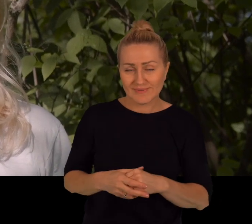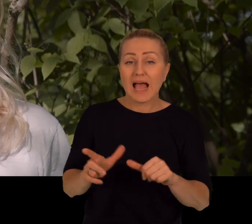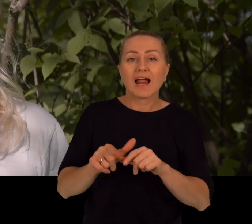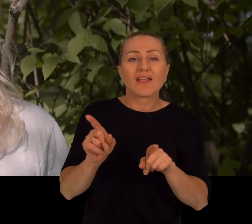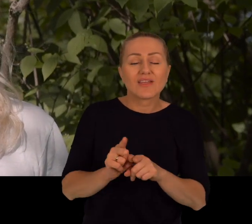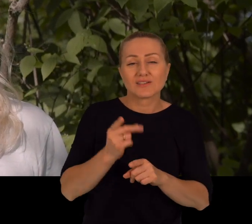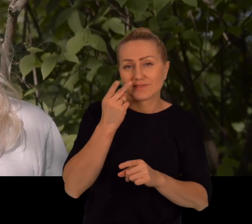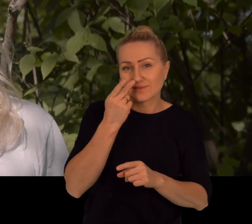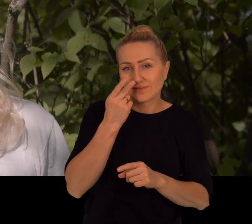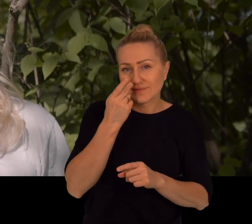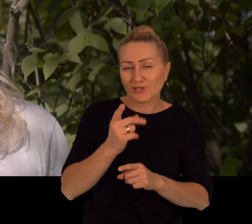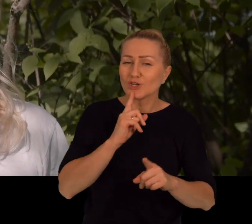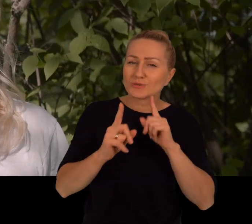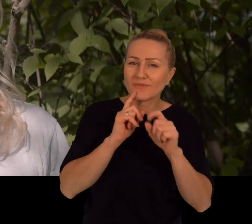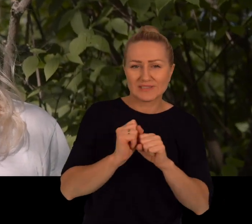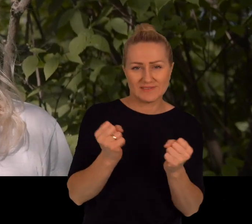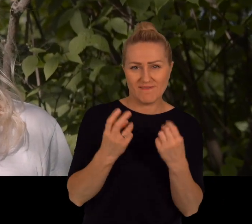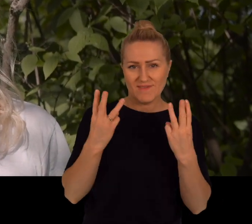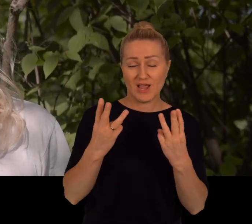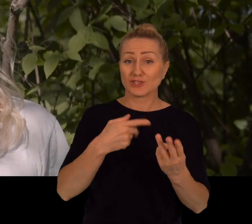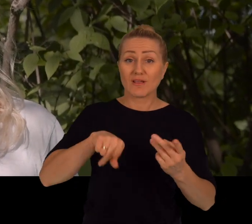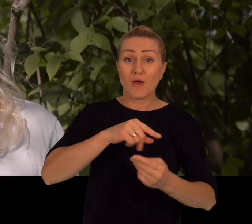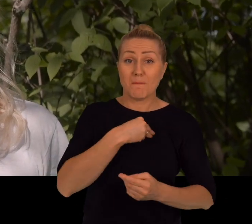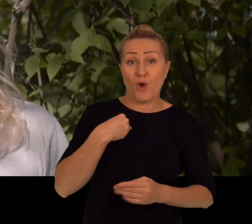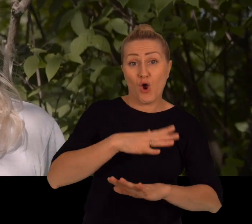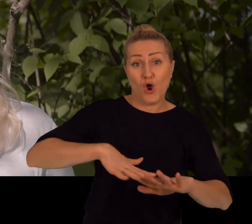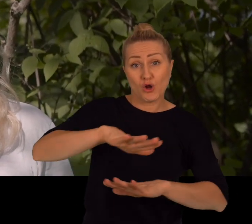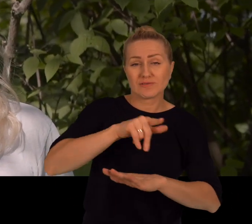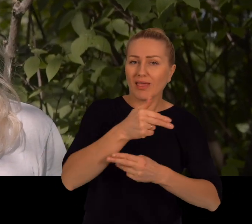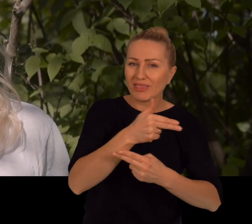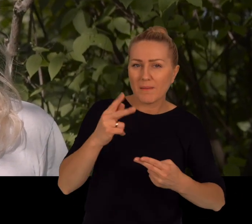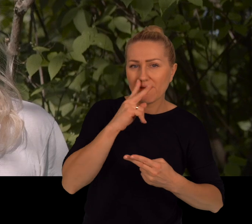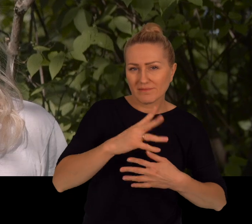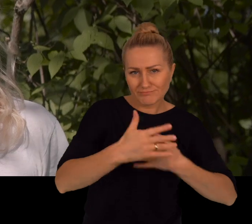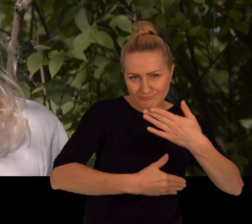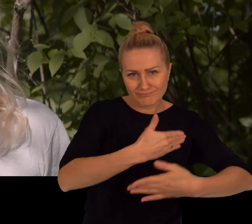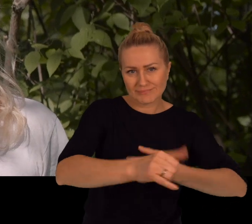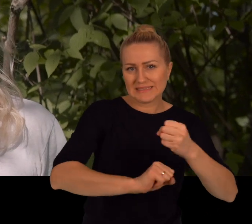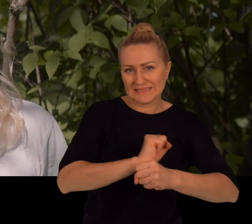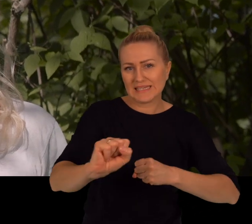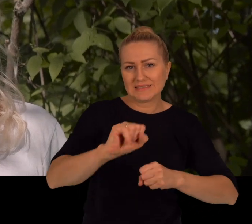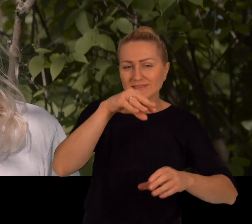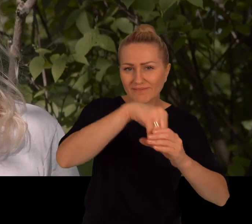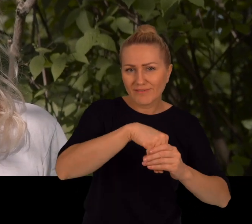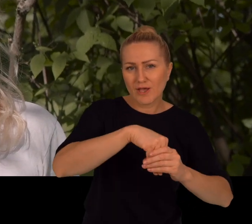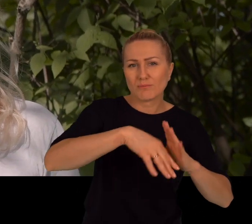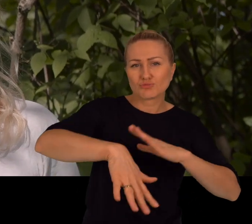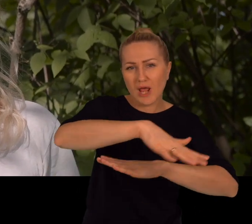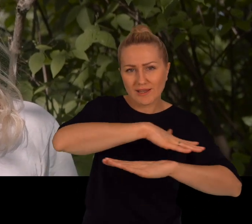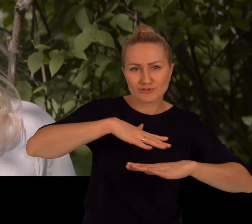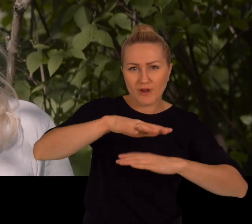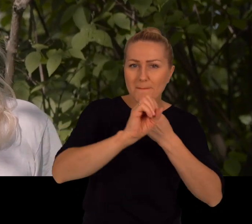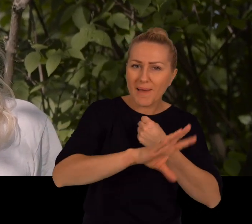rozmowy są o tyle ważne, że o ile w Polsce ten temat jakoś funkcjonuje jeszcze w przestrzeni medialnej, no to z tego, co